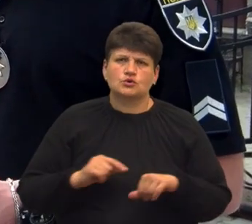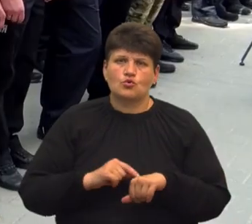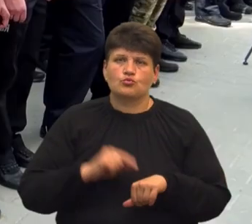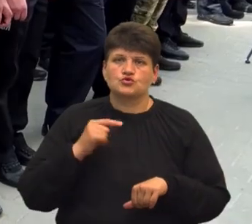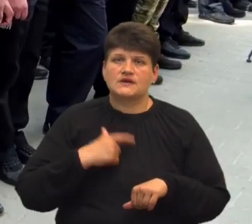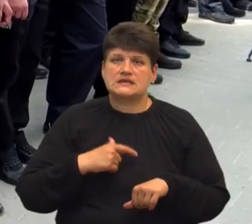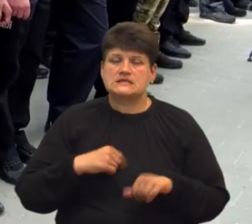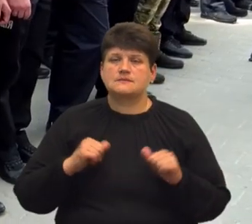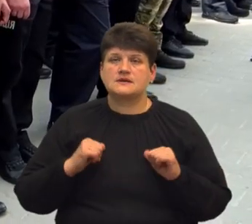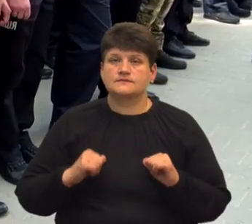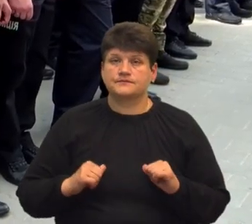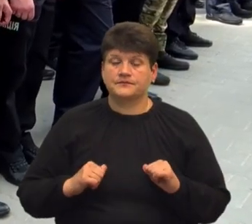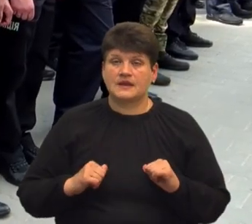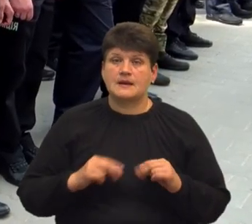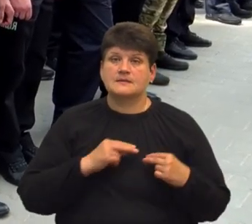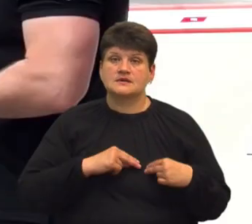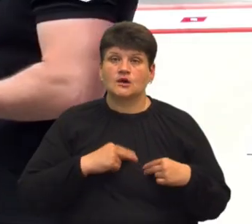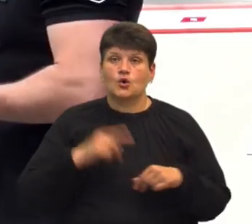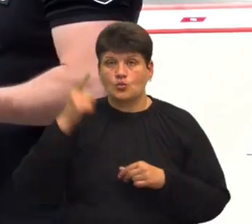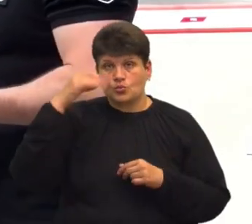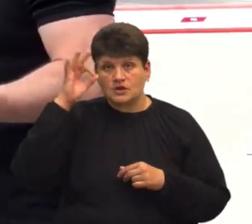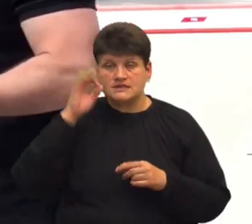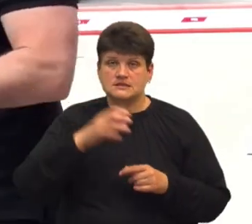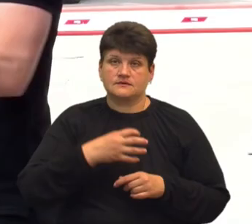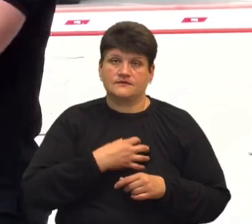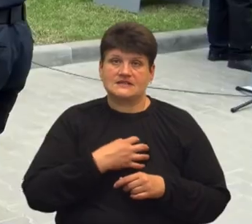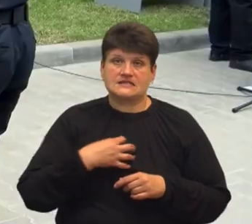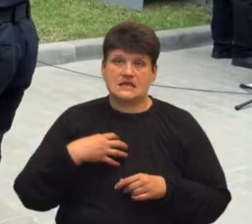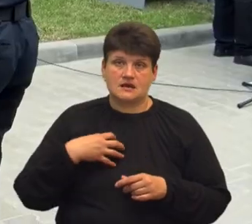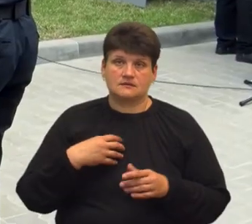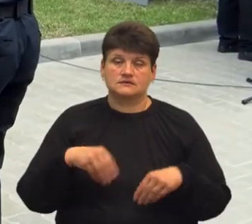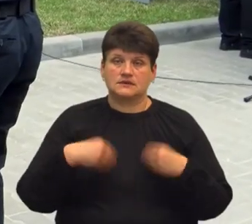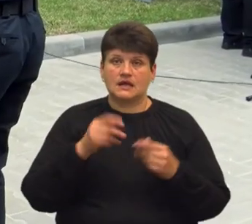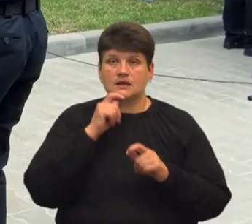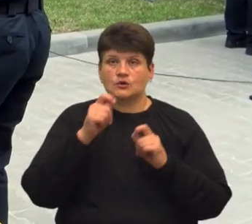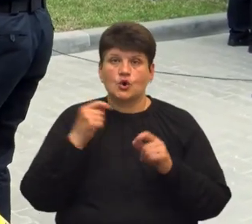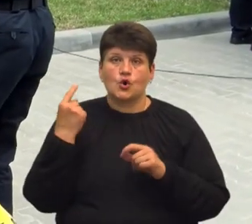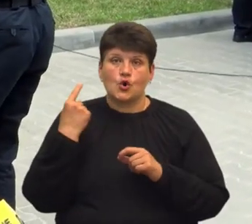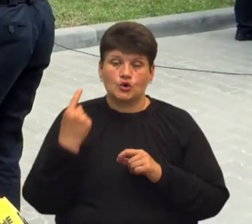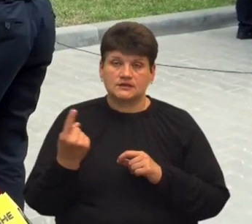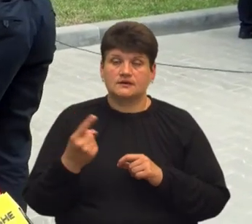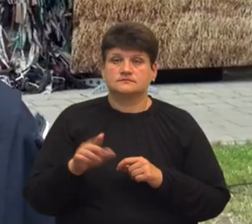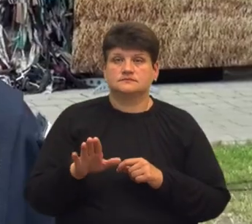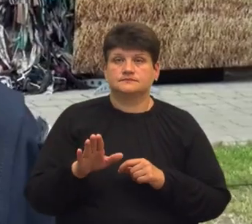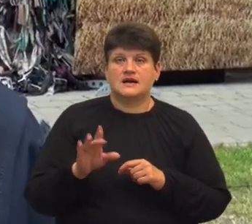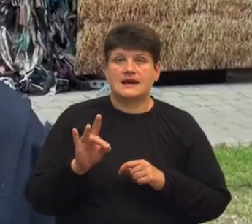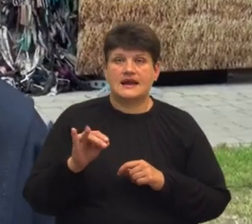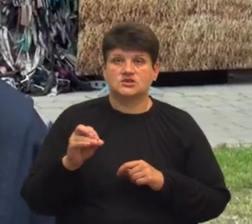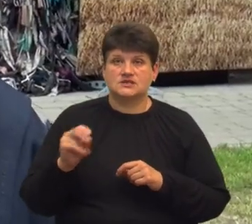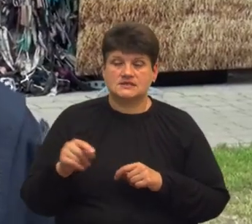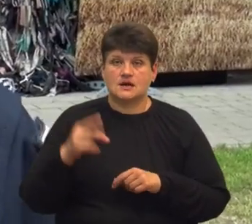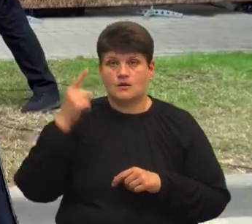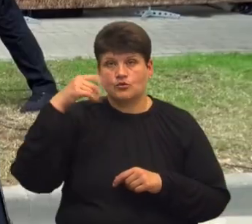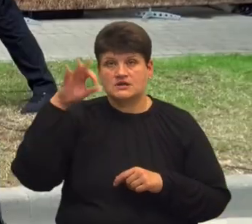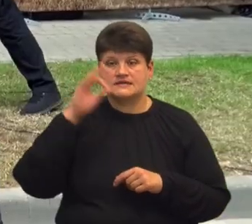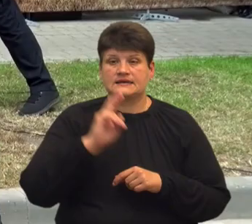спокій. Працівників поліції також нагородили відзнаками та подарунками. Одна із нагороджених – речниця патрульної поліції області Катерина